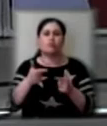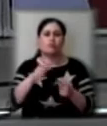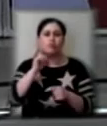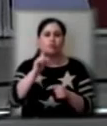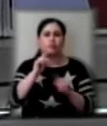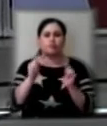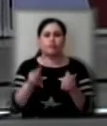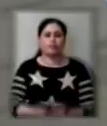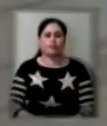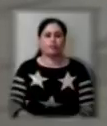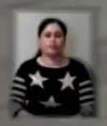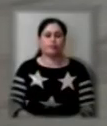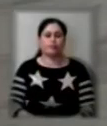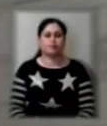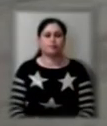про це коротко.